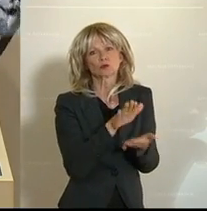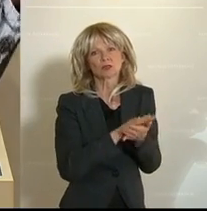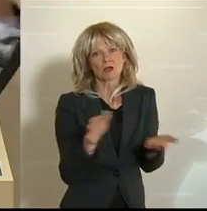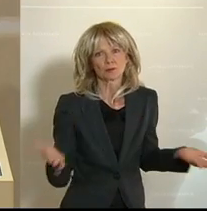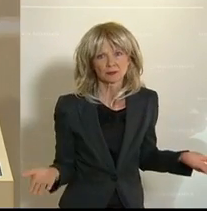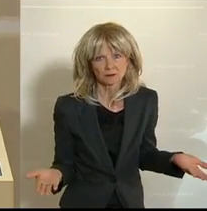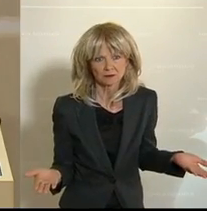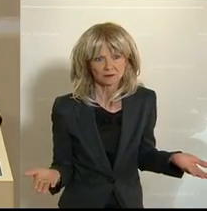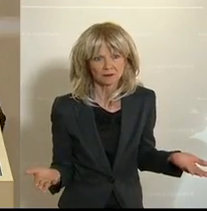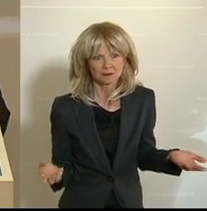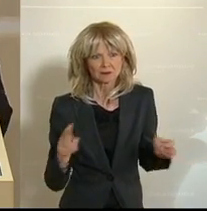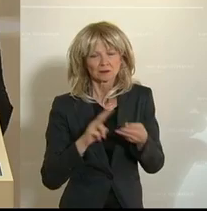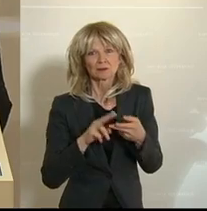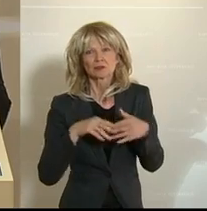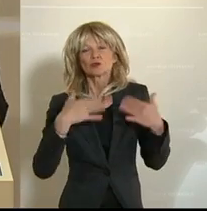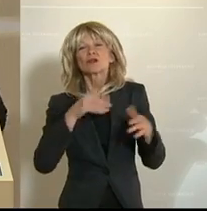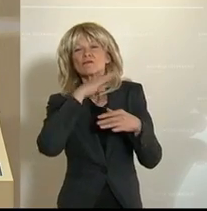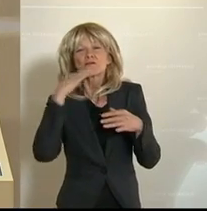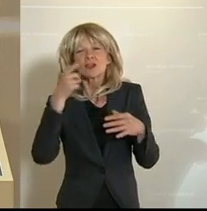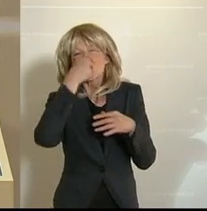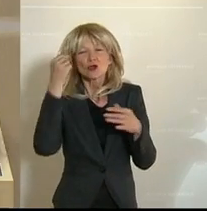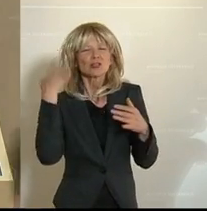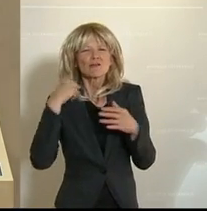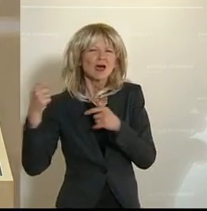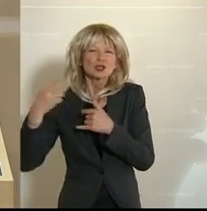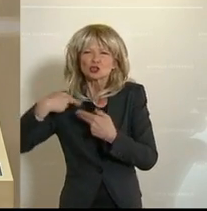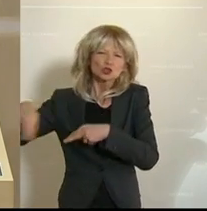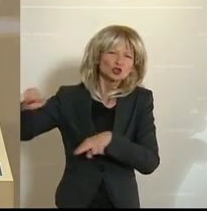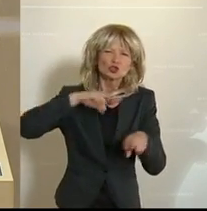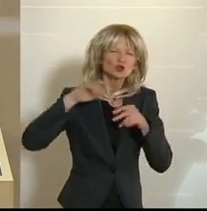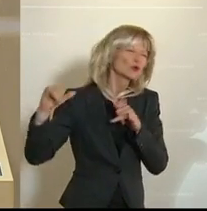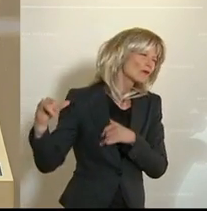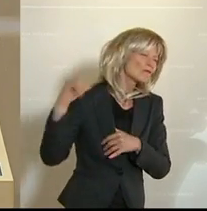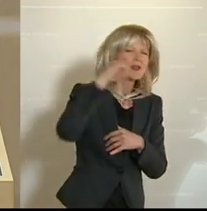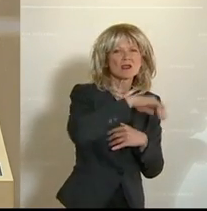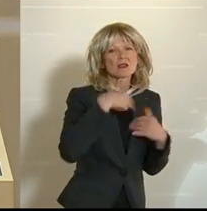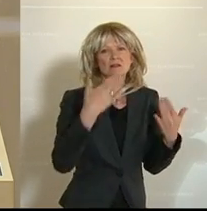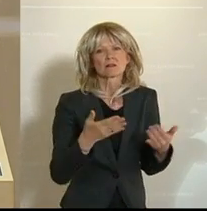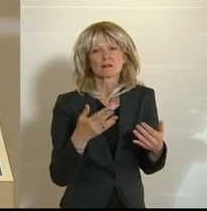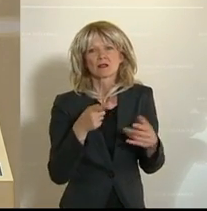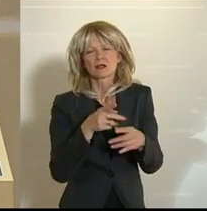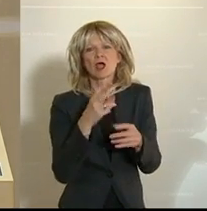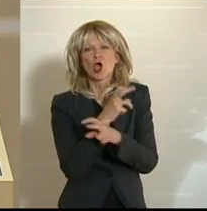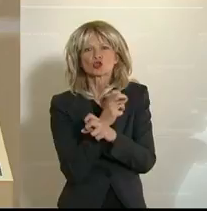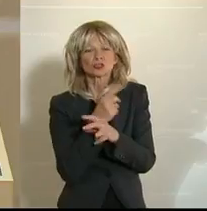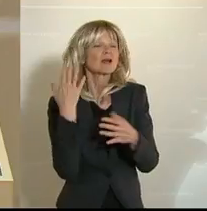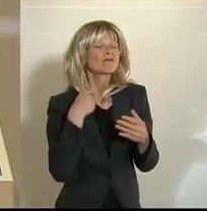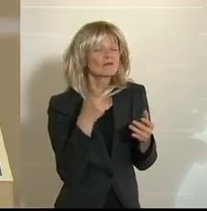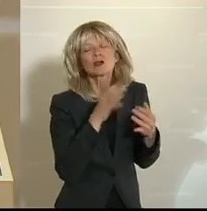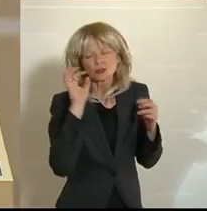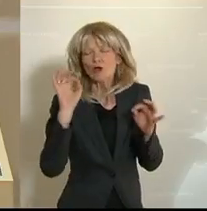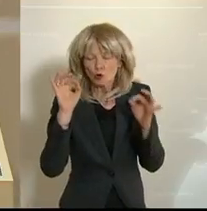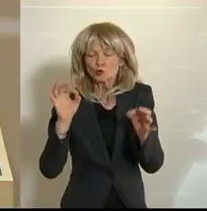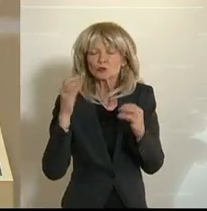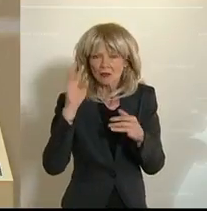Leute von der ganzen Welt einfliegen lassen, und Druck nach Österreich, seriöserweise, guterweise. Aber das waren Kosten, die waren natürlich nirgendwo kalkuliert und nirgendwo auch